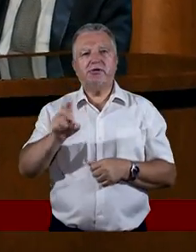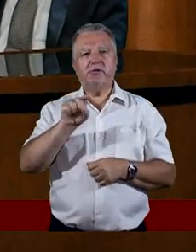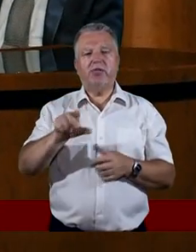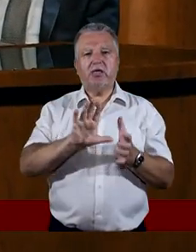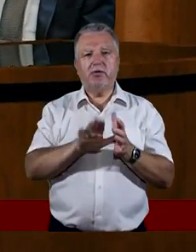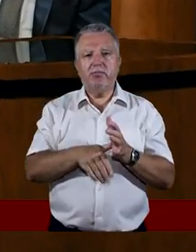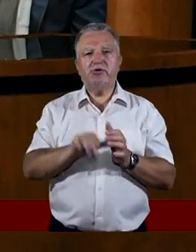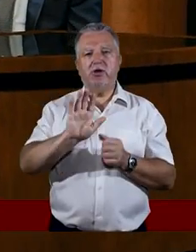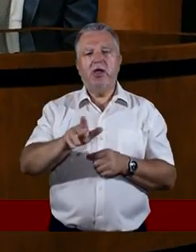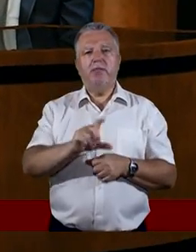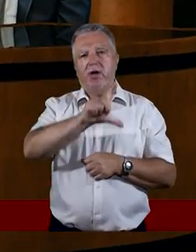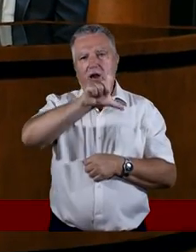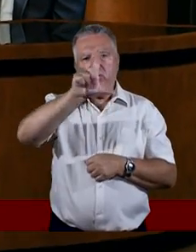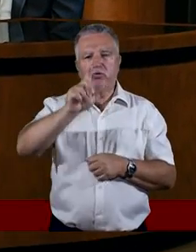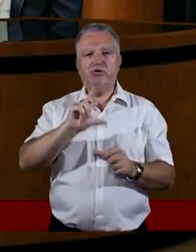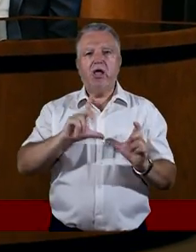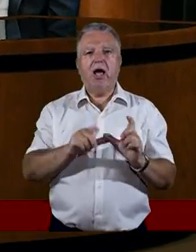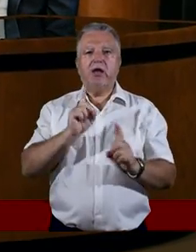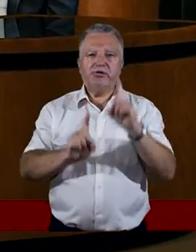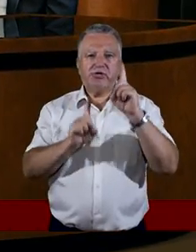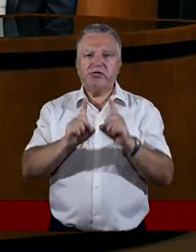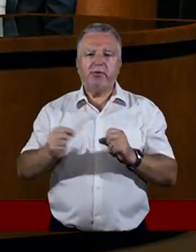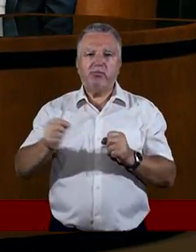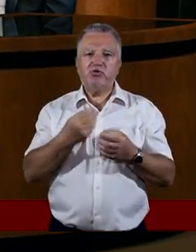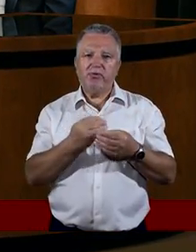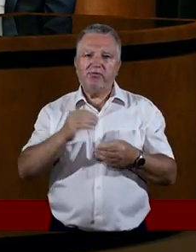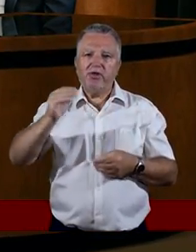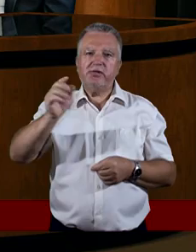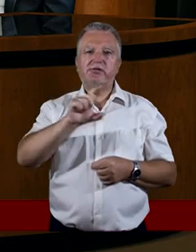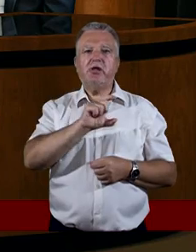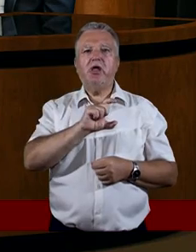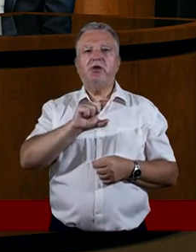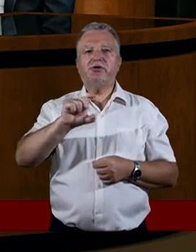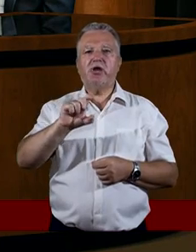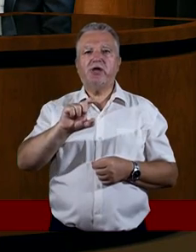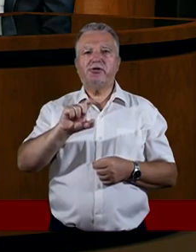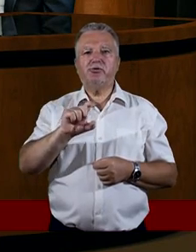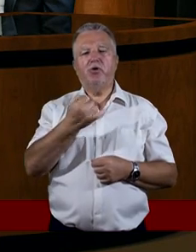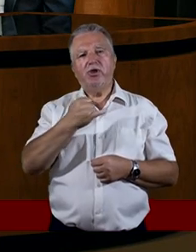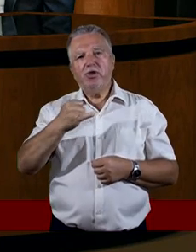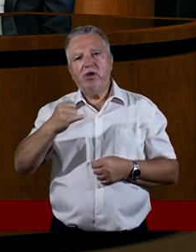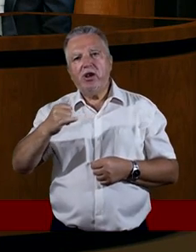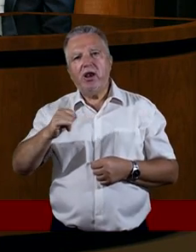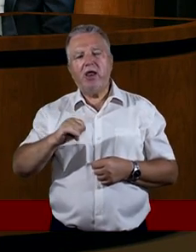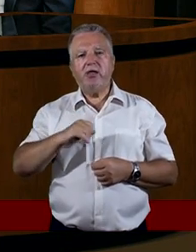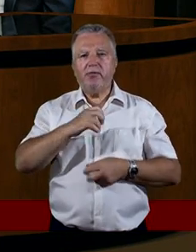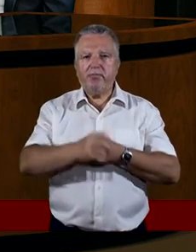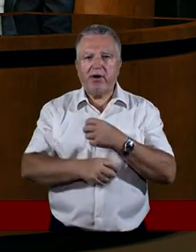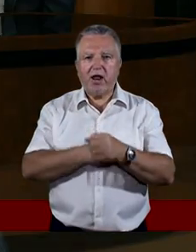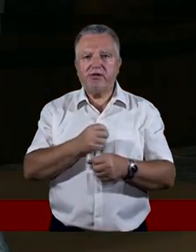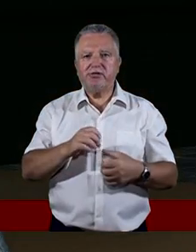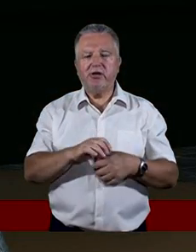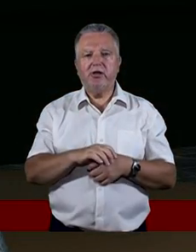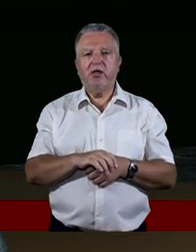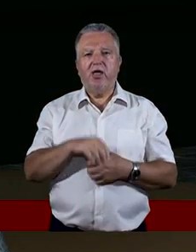miast ma ludzi. Tylko czasami trzeba trochę więcej czasu, trzeba trochę innego podejścia. W liście do